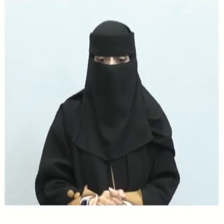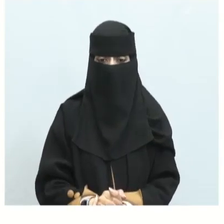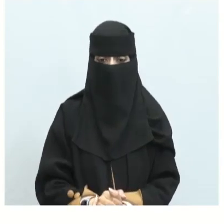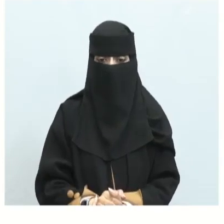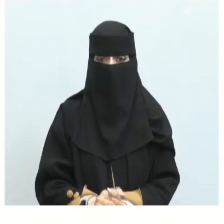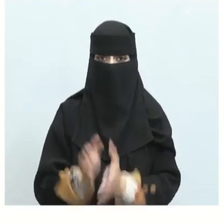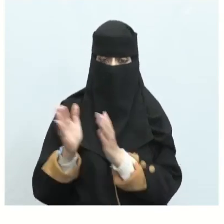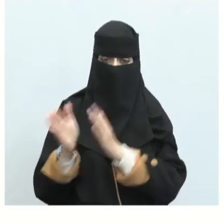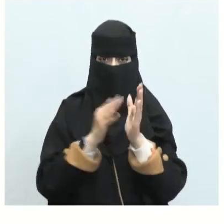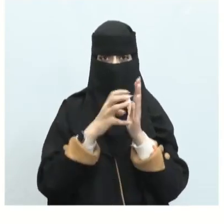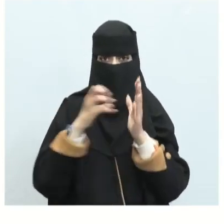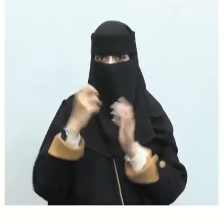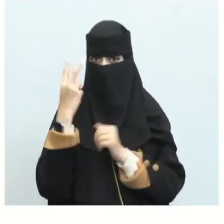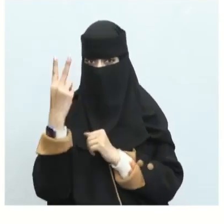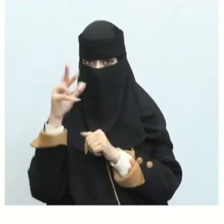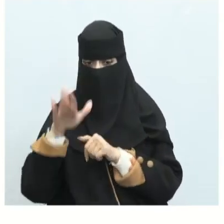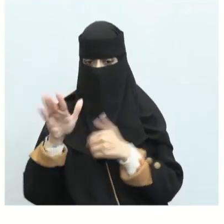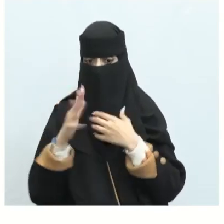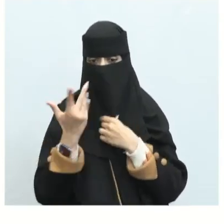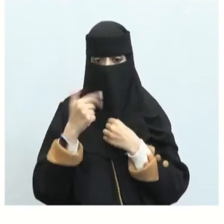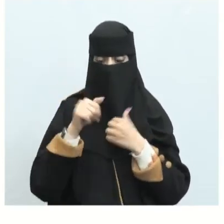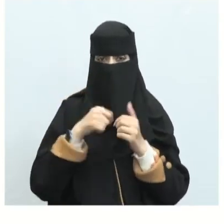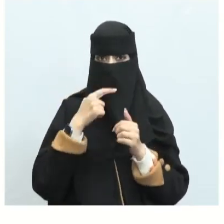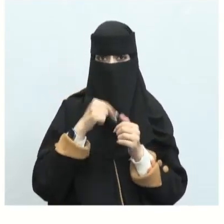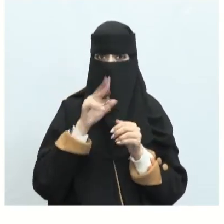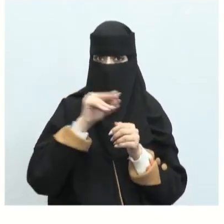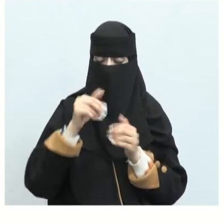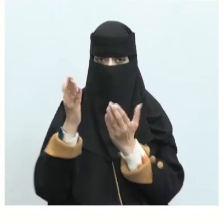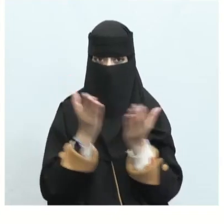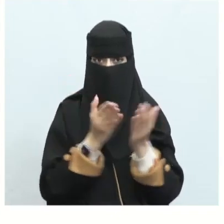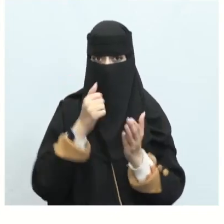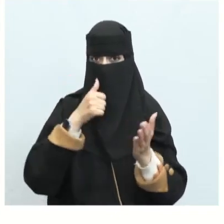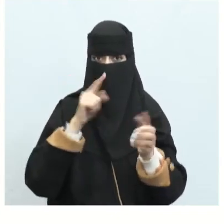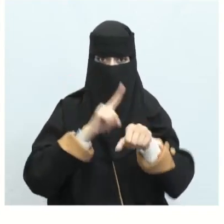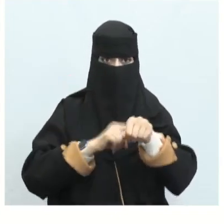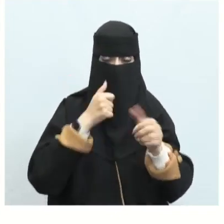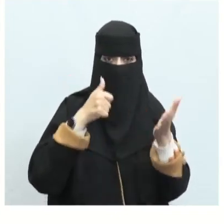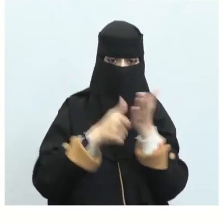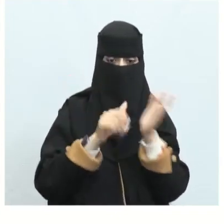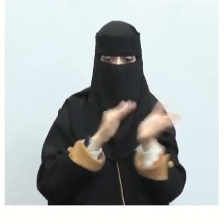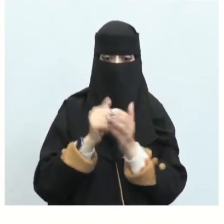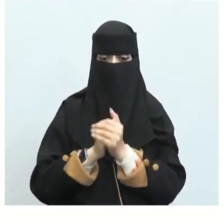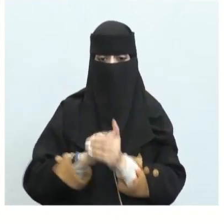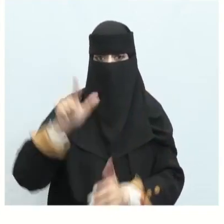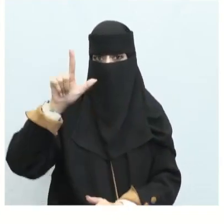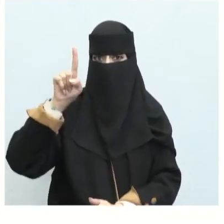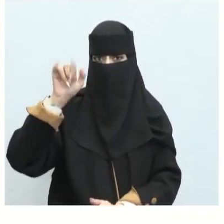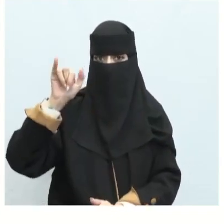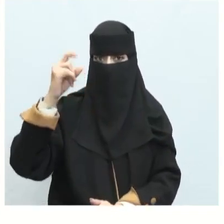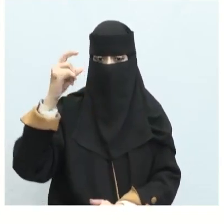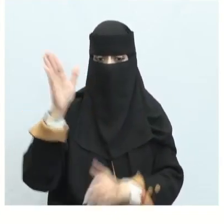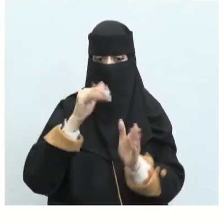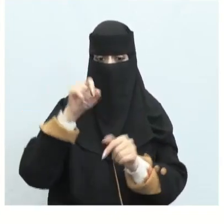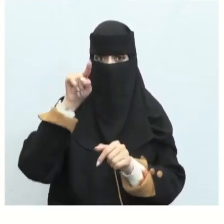هنا نموذج آخر من الشعر الجاهلي لبيد بن ربيع لبيد بن ربيع طبعا رضي الله عنه هو